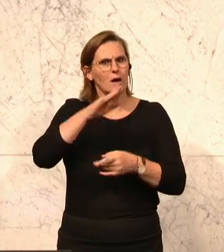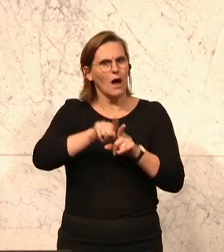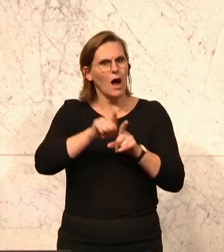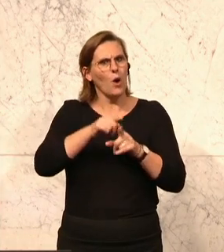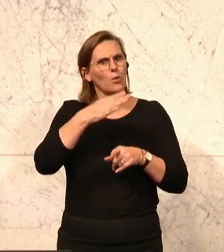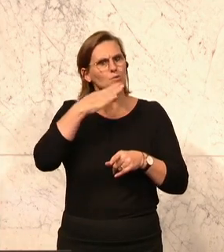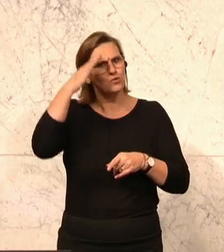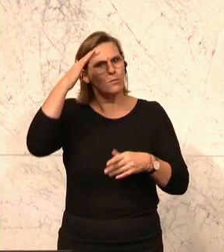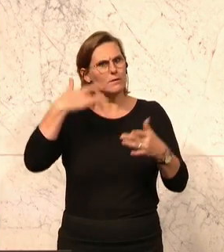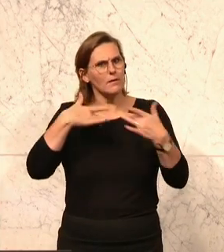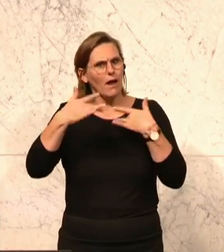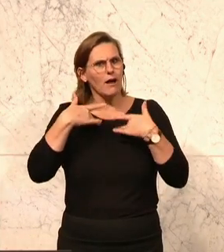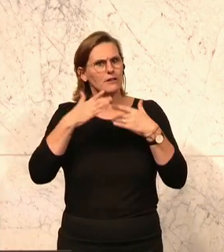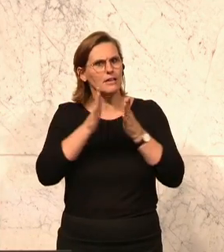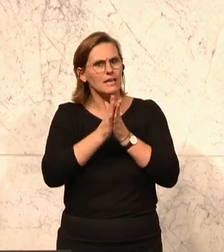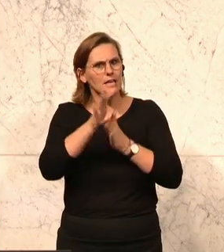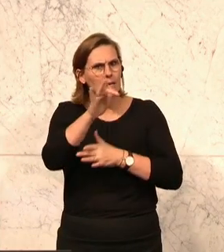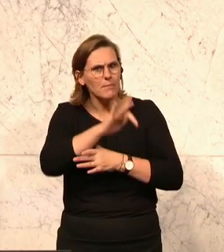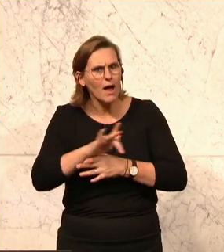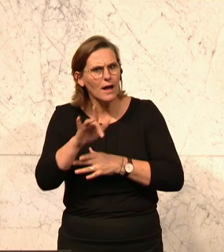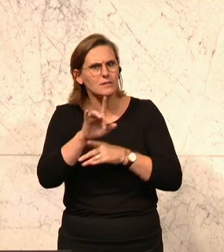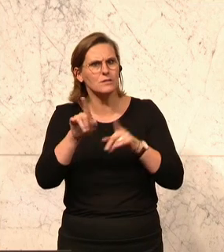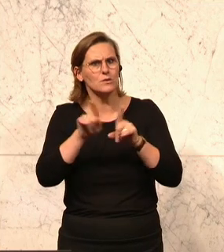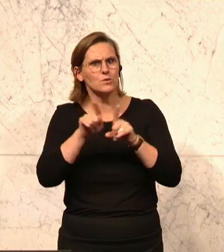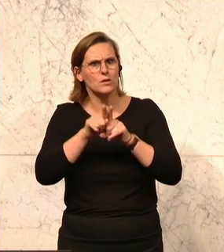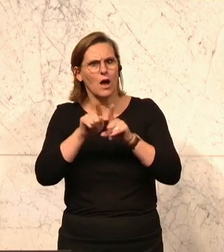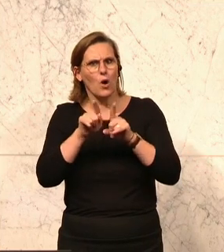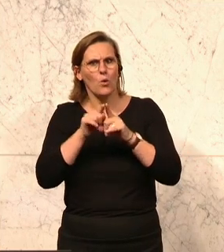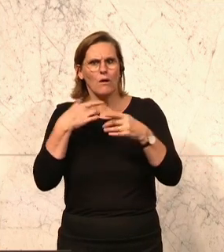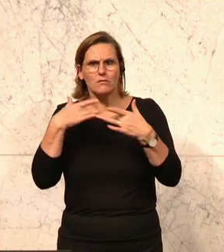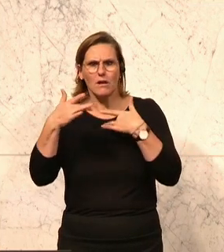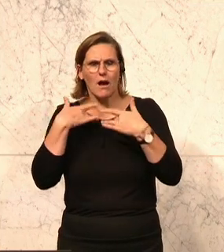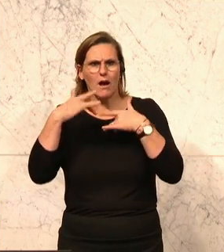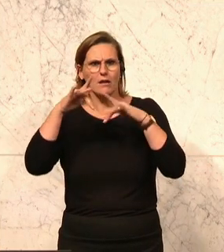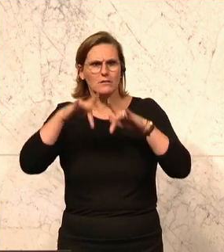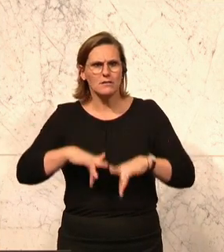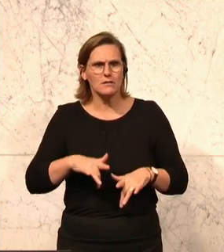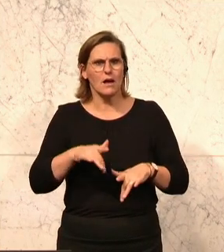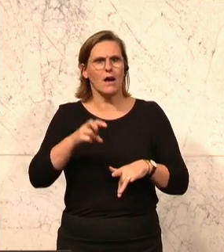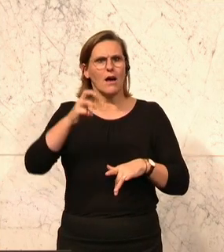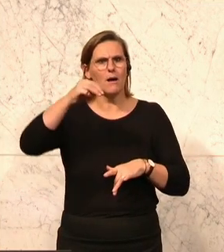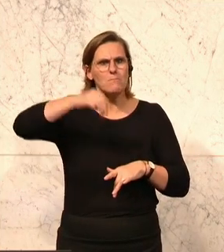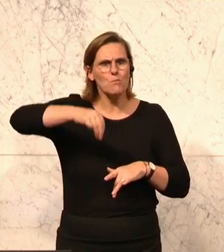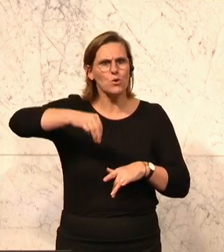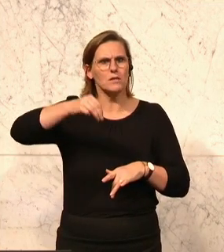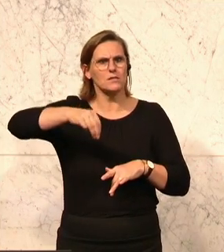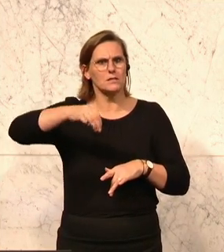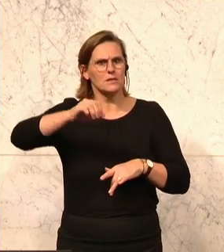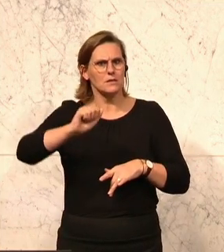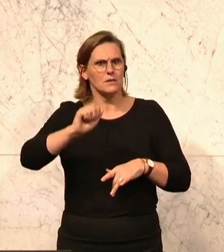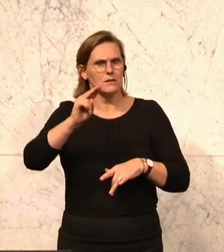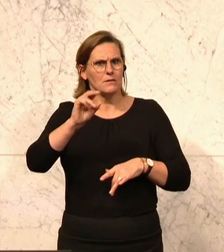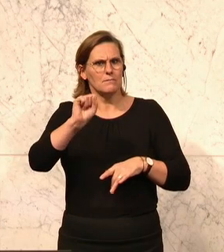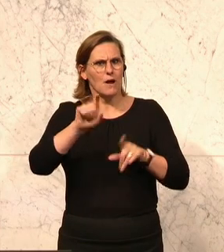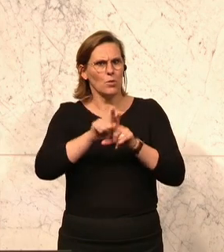Kirchenplatz, Shakespeare in der Salaterina, Theater im Bunker und Theater. Moritz Mauser, der fantastische Falko-Interpret kommt